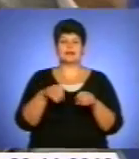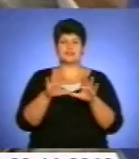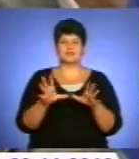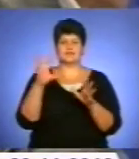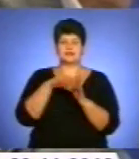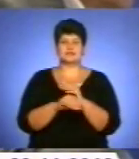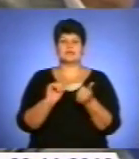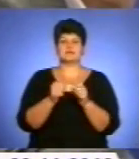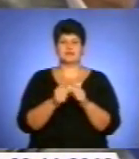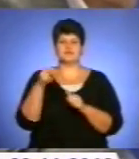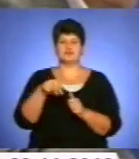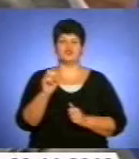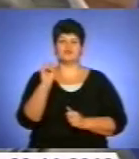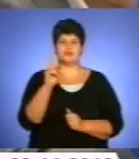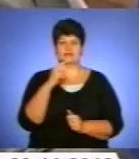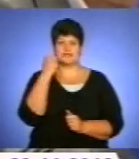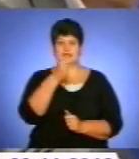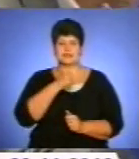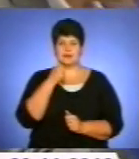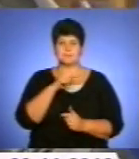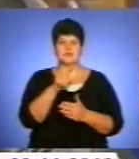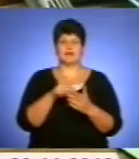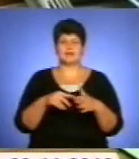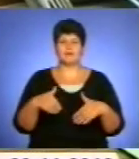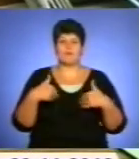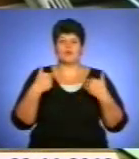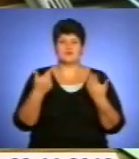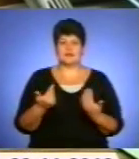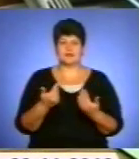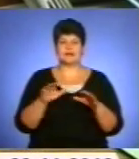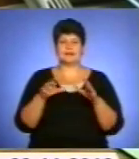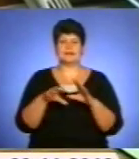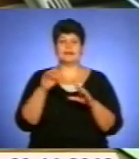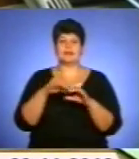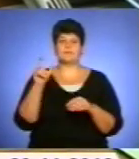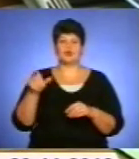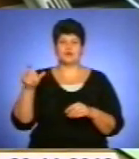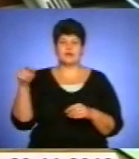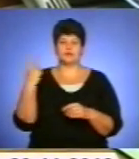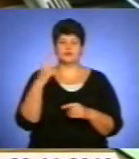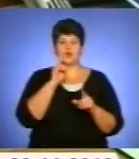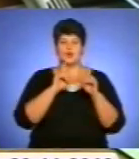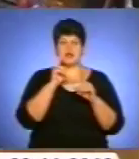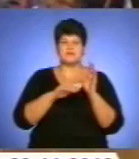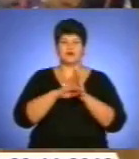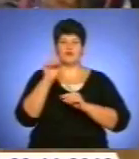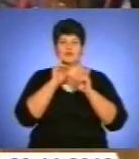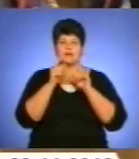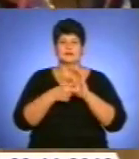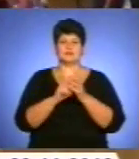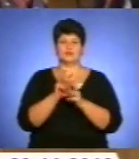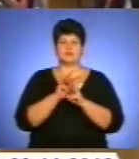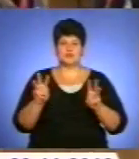бюджету на 2012 рік. Питання про звернення депутатів обласної ради до президента України і Верховної ради Кабінету міністрів